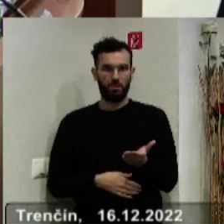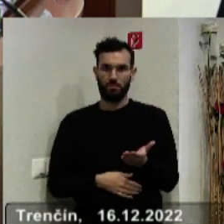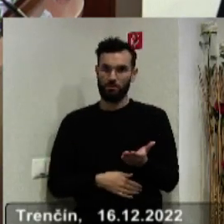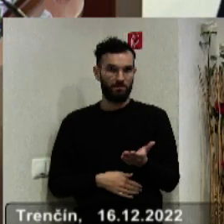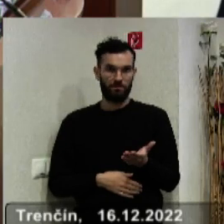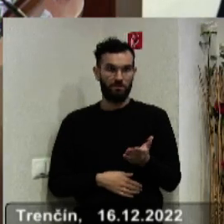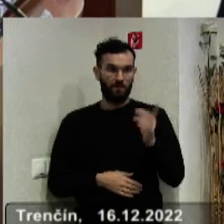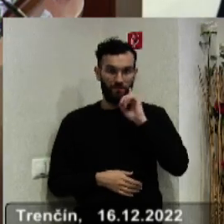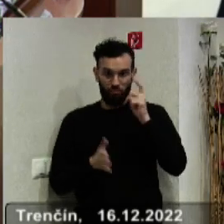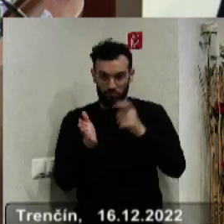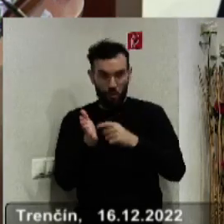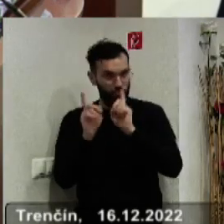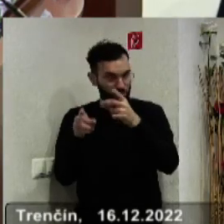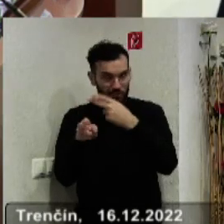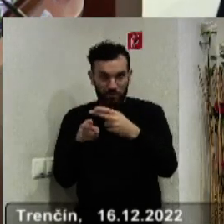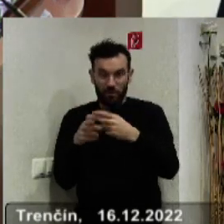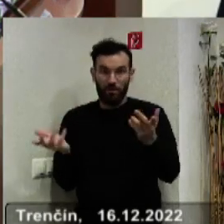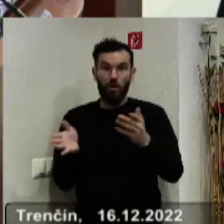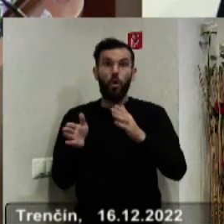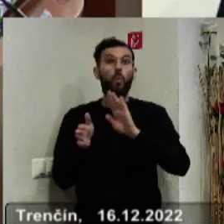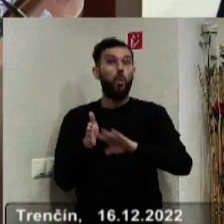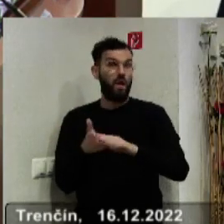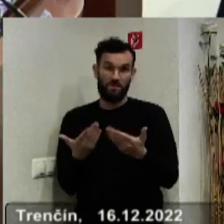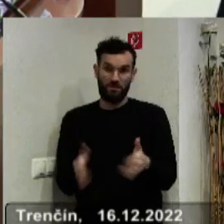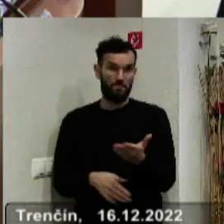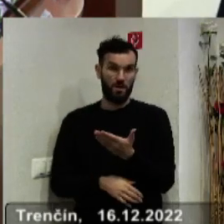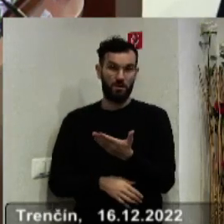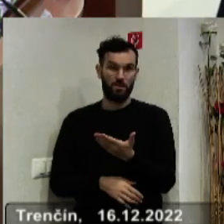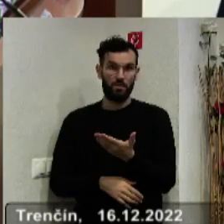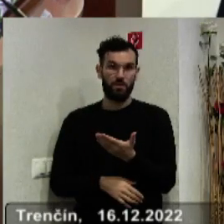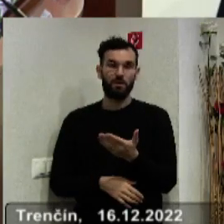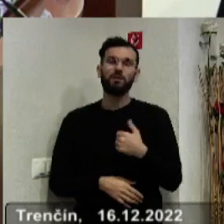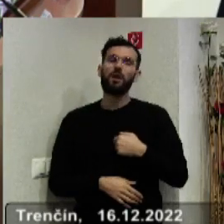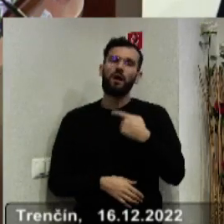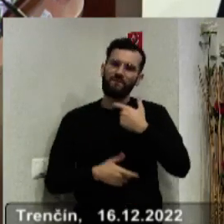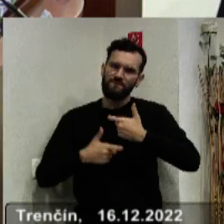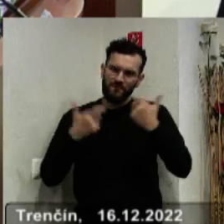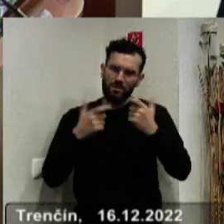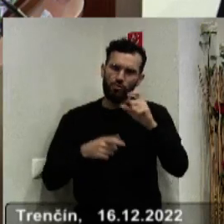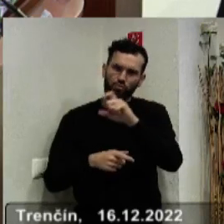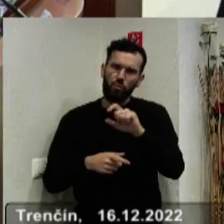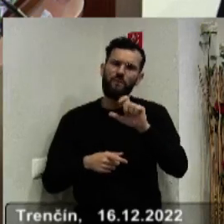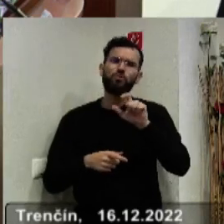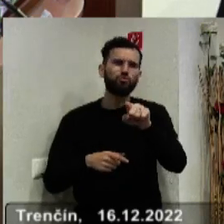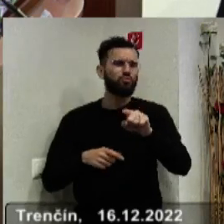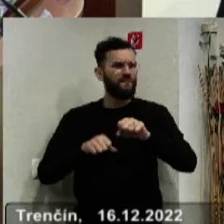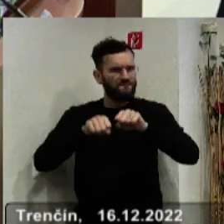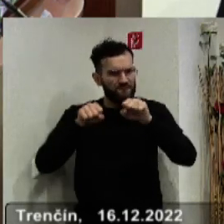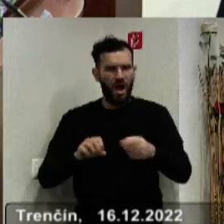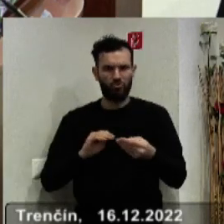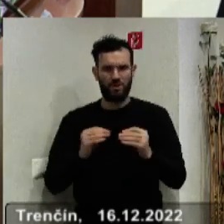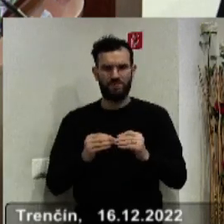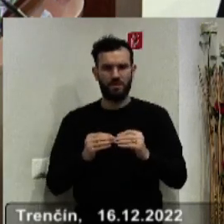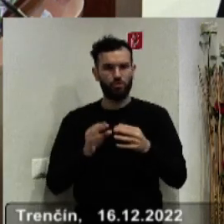cieľovým požiadavkám musí dopracovať, jemu nikto žiadnu uhlamu nedal. Ja to hovorím iba preto, aby ste vedeli, že je to vážna zásadná vec